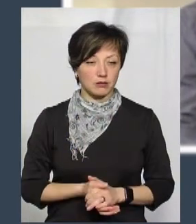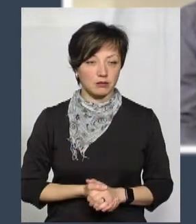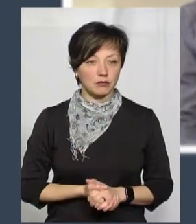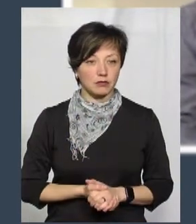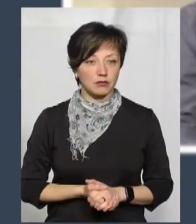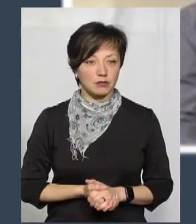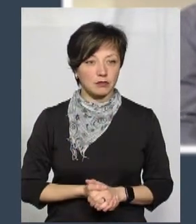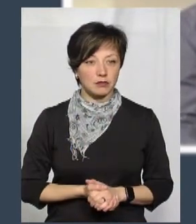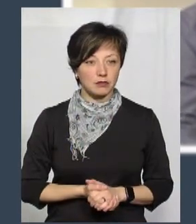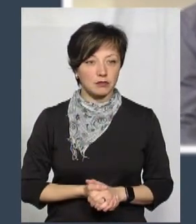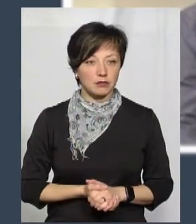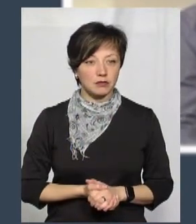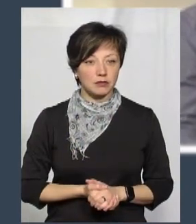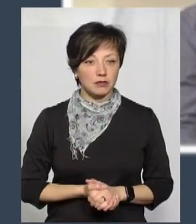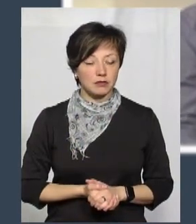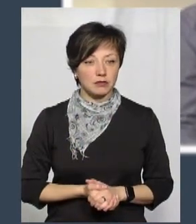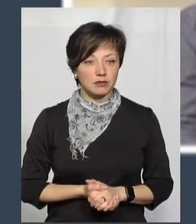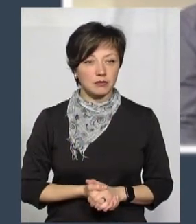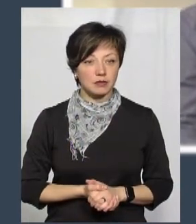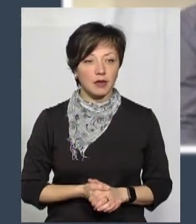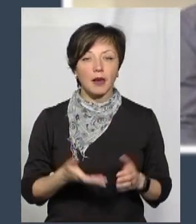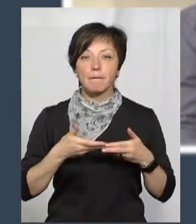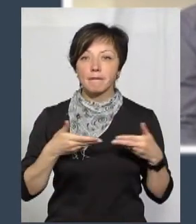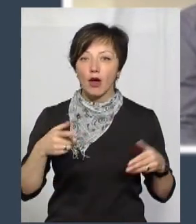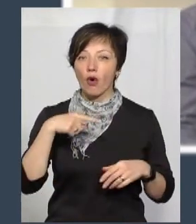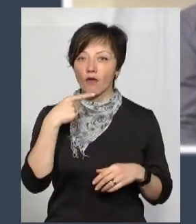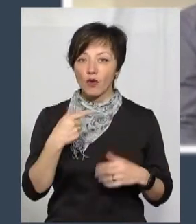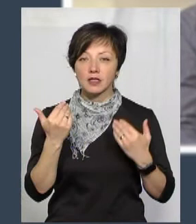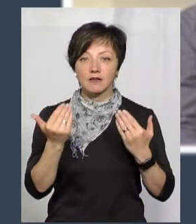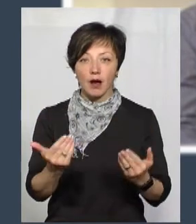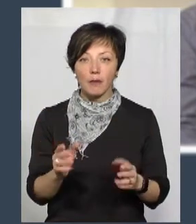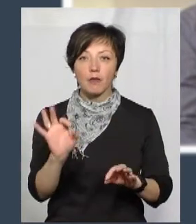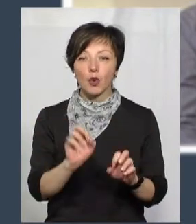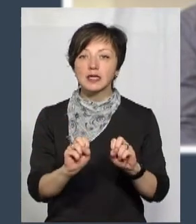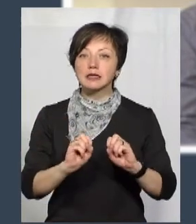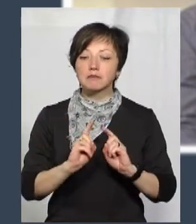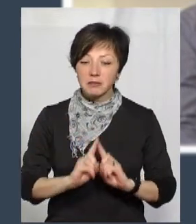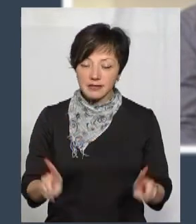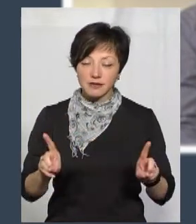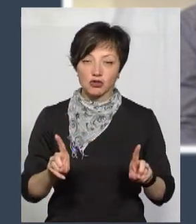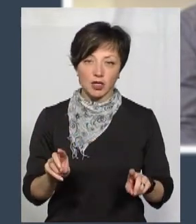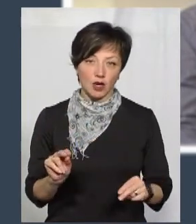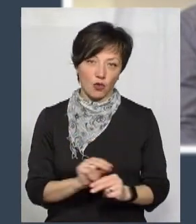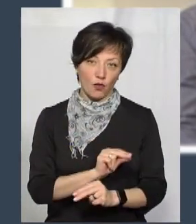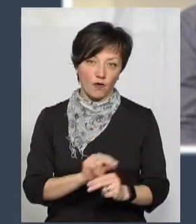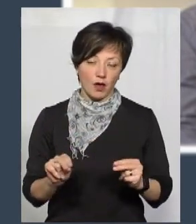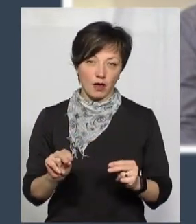Якщо цей препарат не можна? Ми говоримо зараз з вами про специфічне лікування